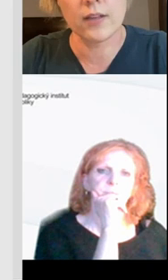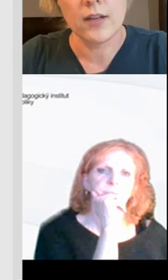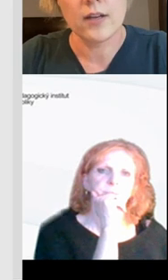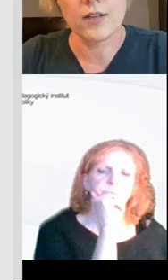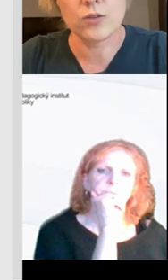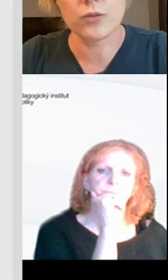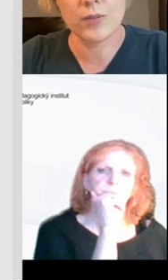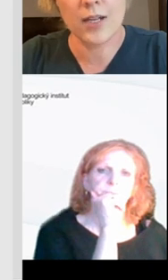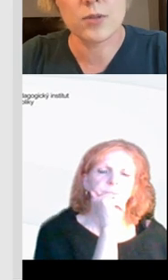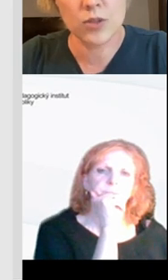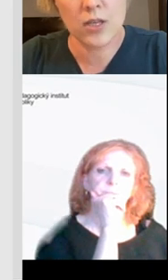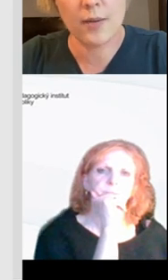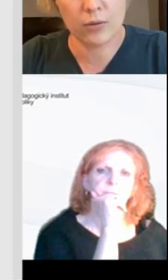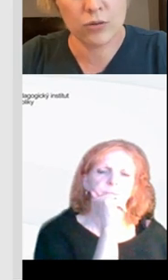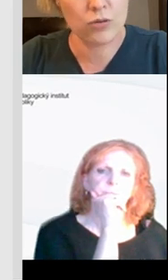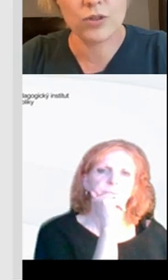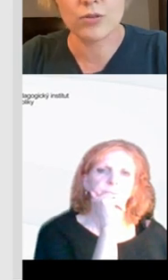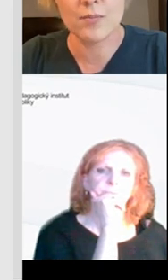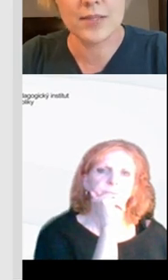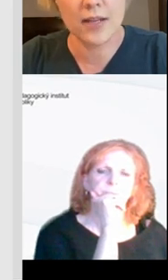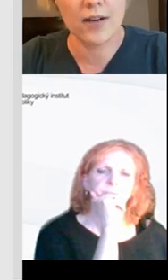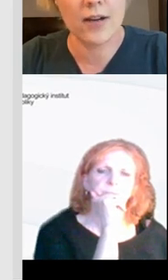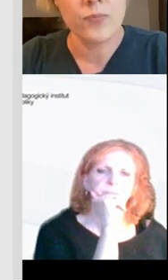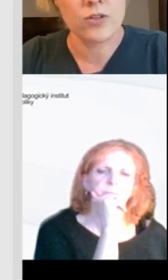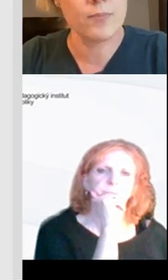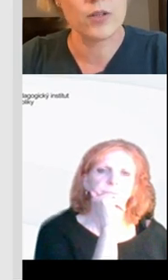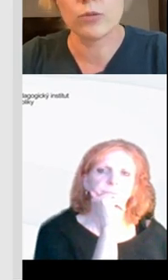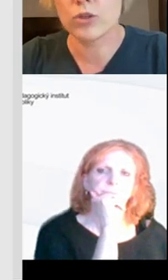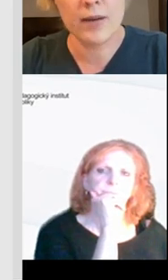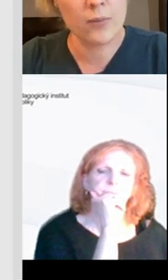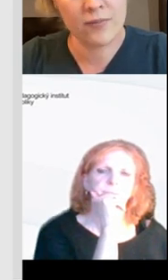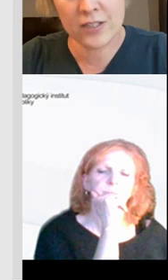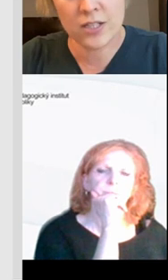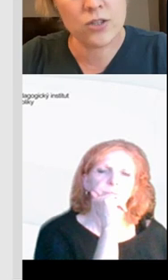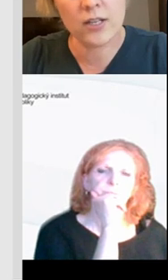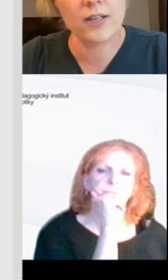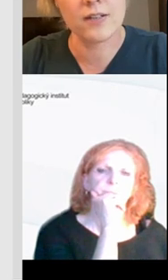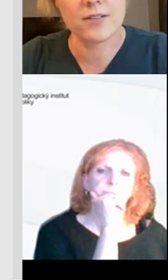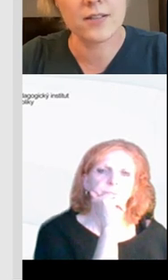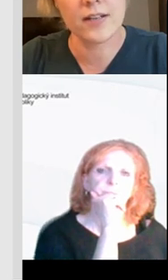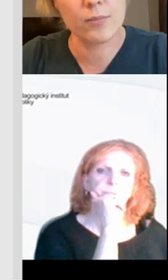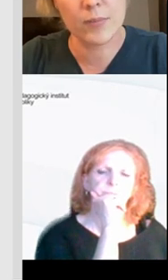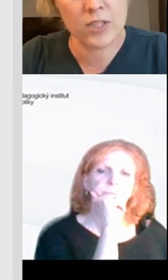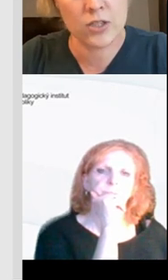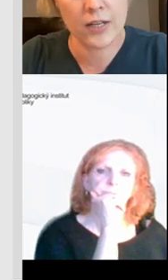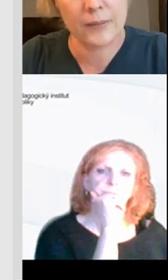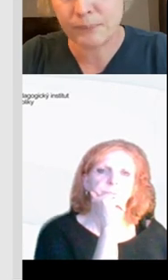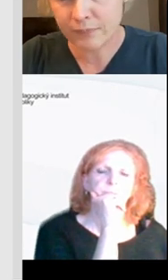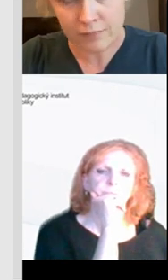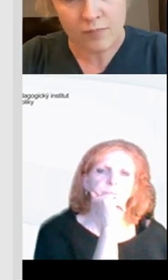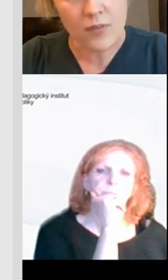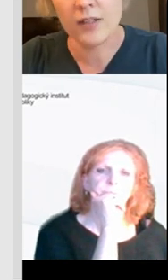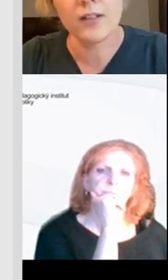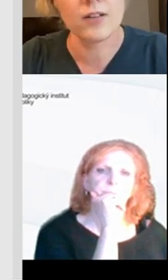dobře podívat, co v tom daném cvičení je, protože dost často se mi stává, že prolítnu třeba jenom první tři, čtyři slajdy nebo první tři,